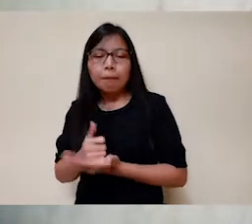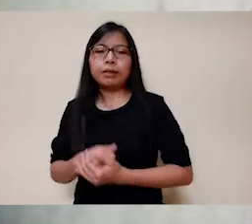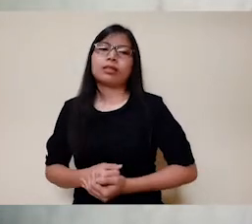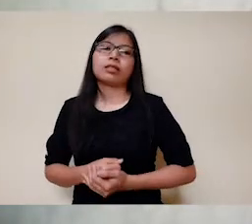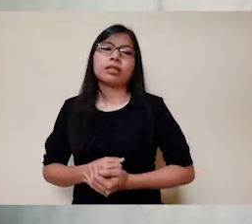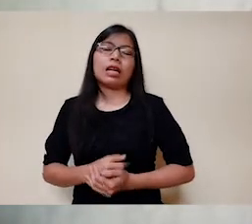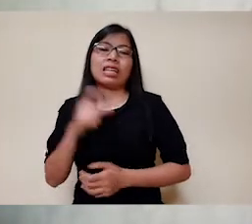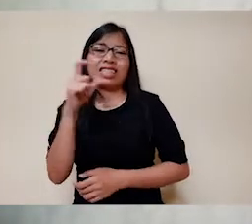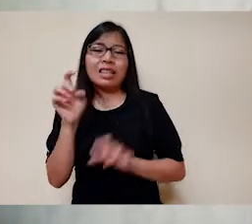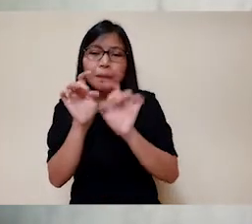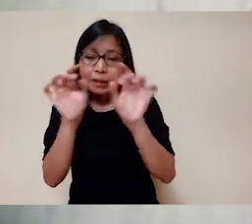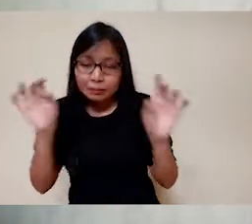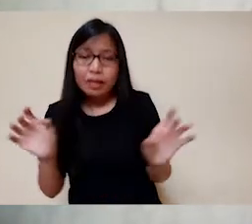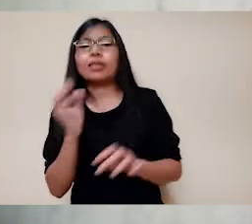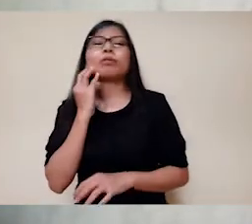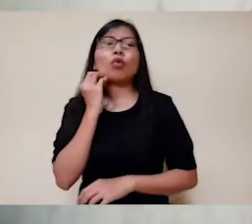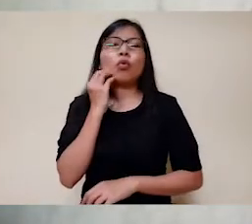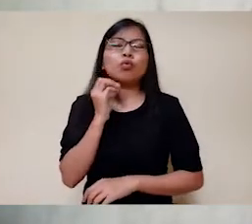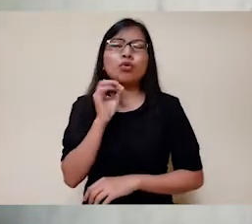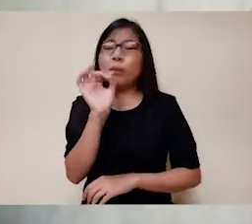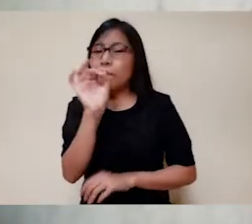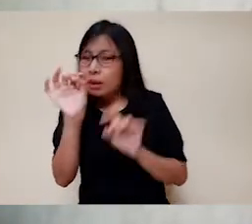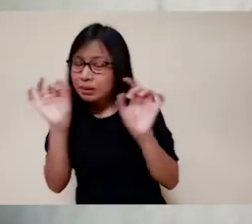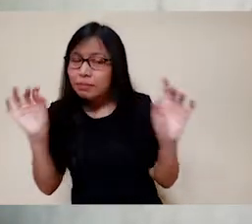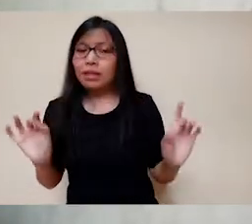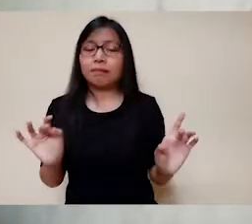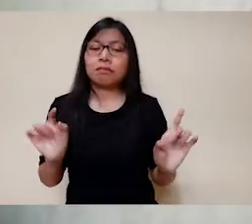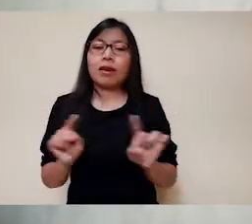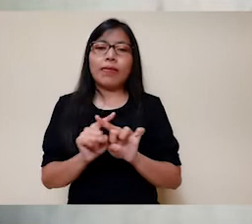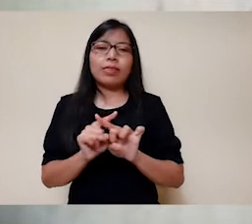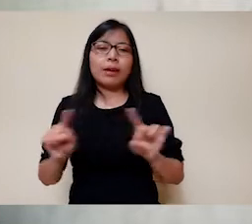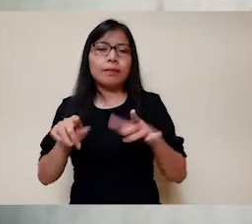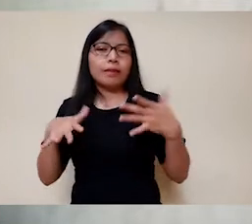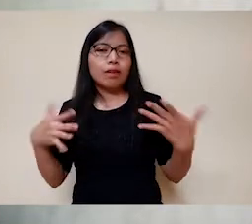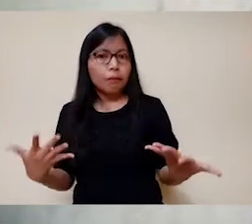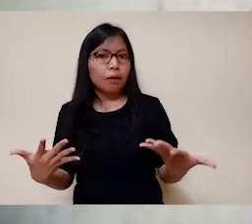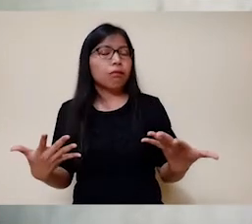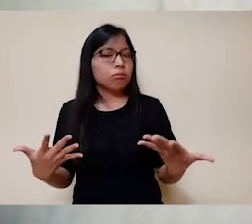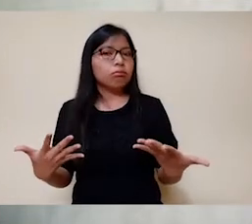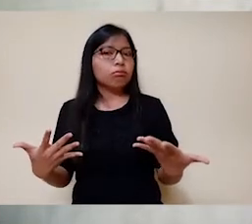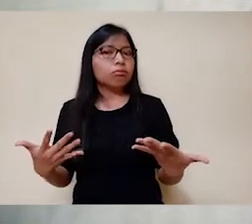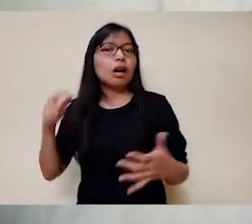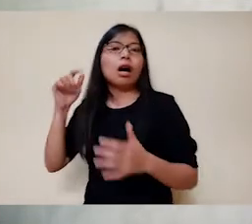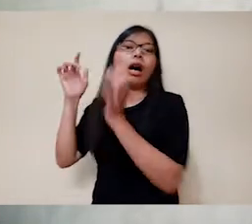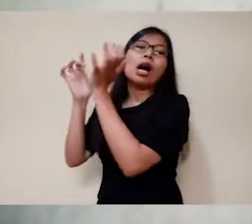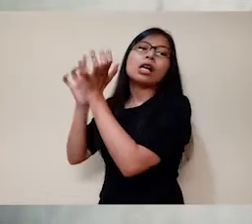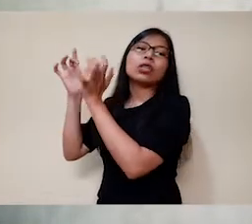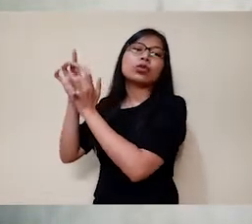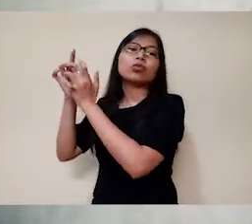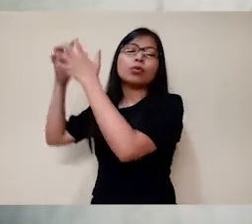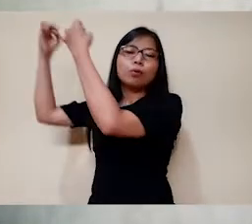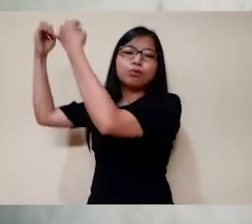usia berapapun, kita merengkuhnya dengan sebuah kemenangan yang dianugerahkan. Sebab kita melewati hidup di dalam